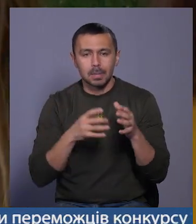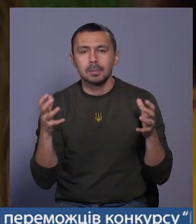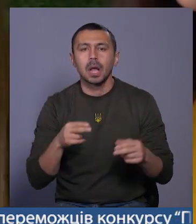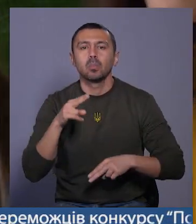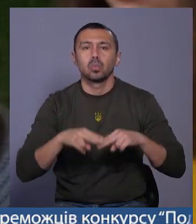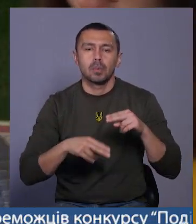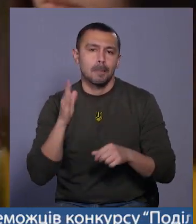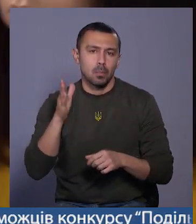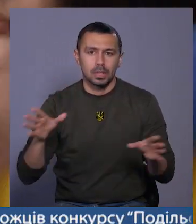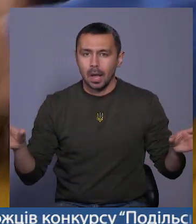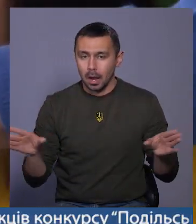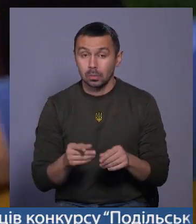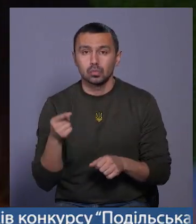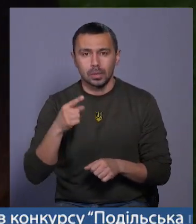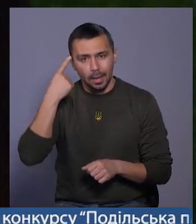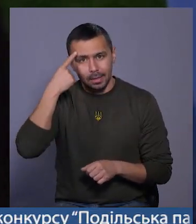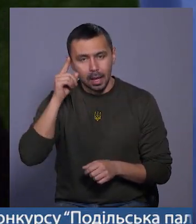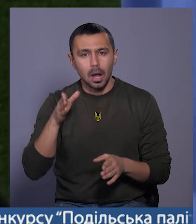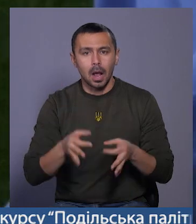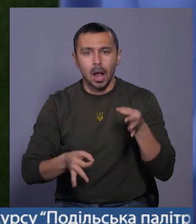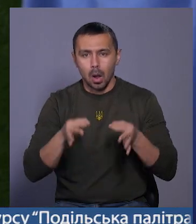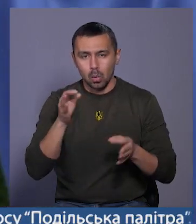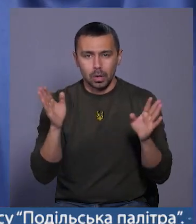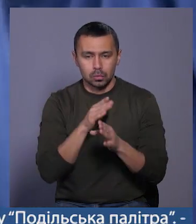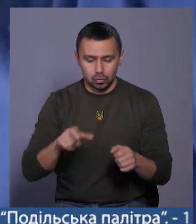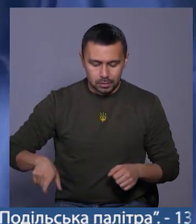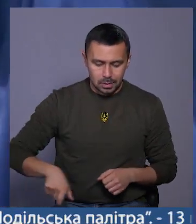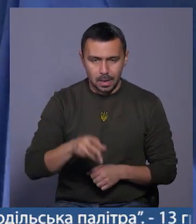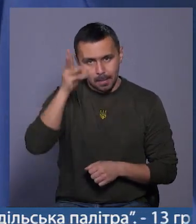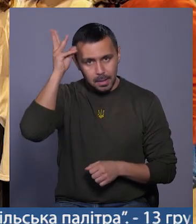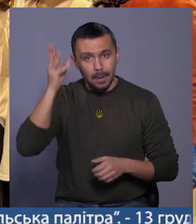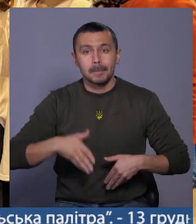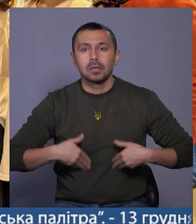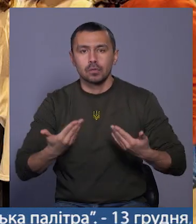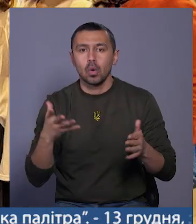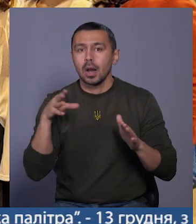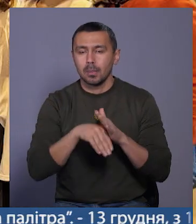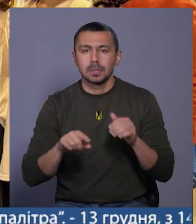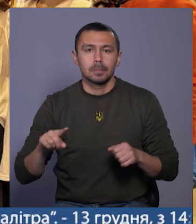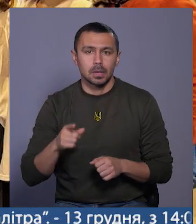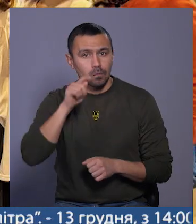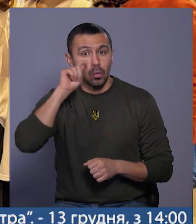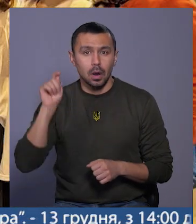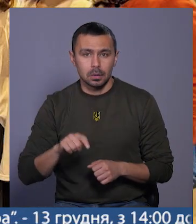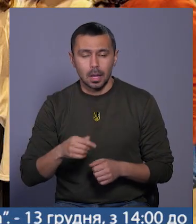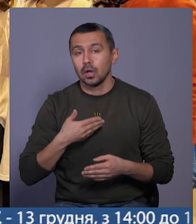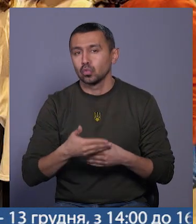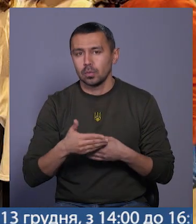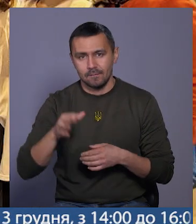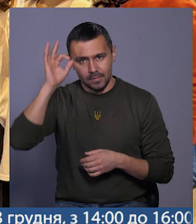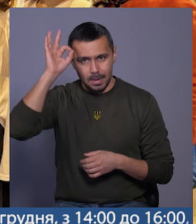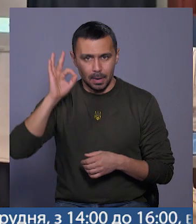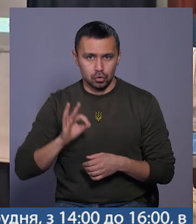будуємо майбутній разом». Тож ідею екологічної стежки хмельничани презентували у його рамках – спершу в Україні, а згодом у